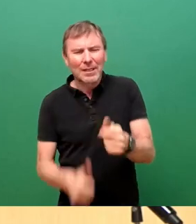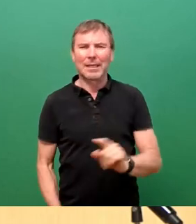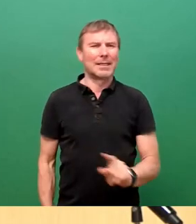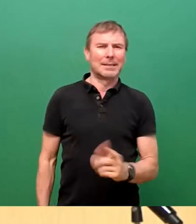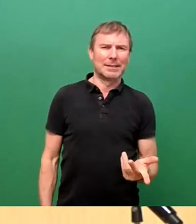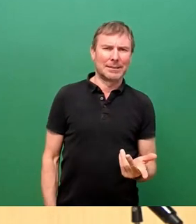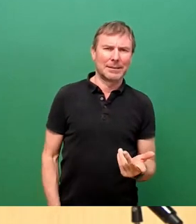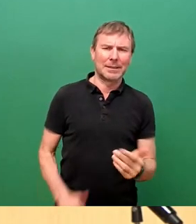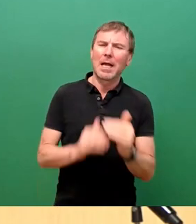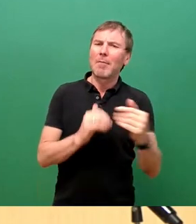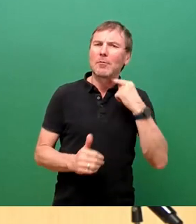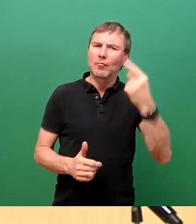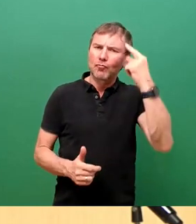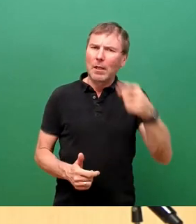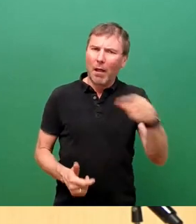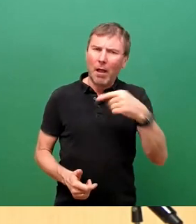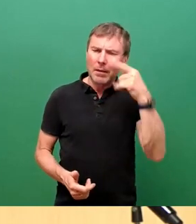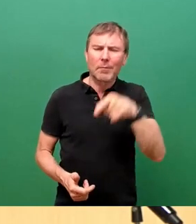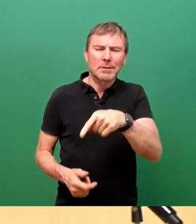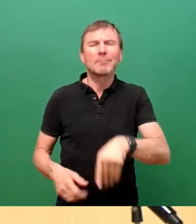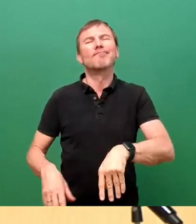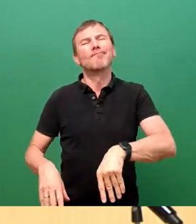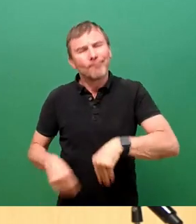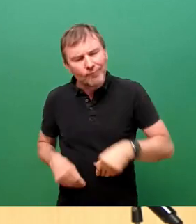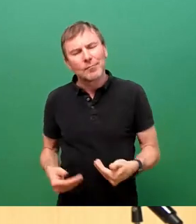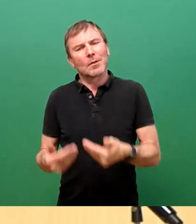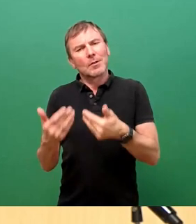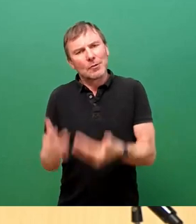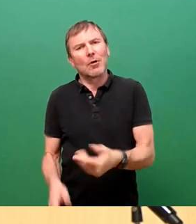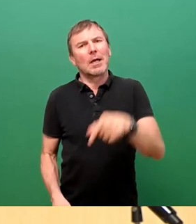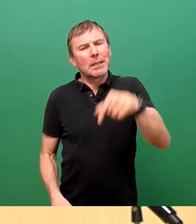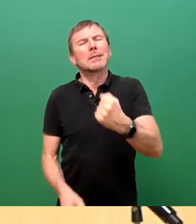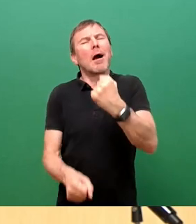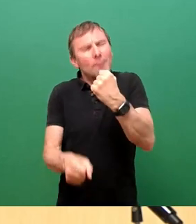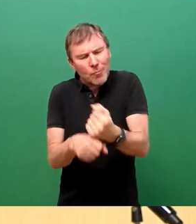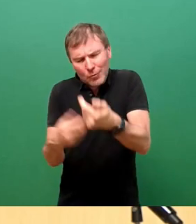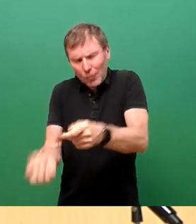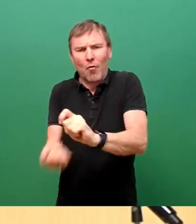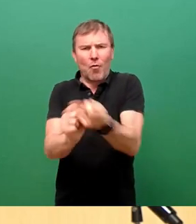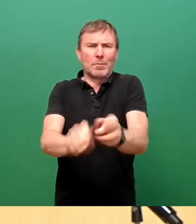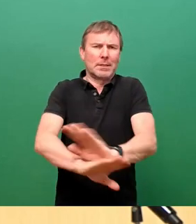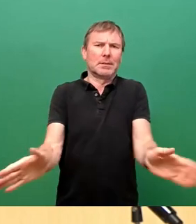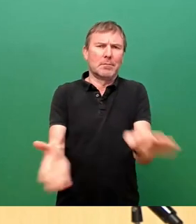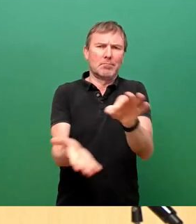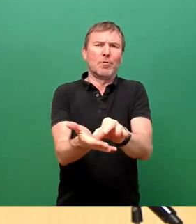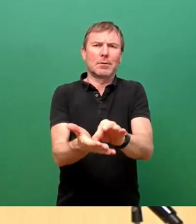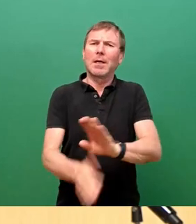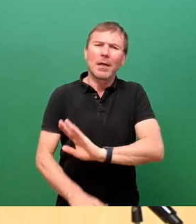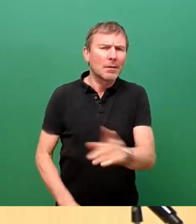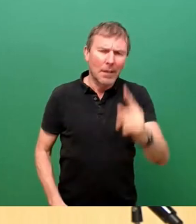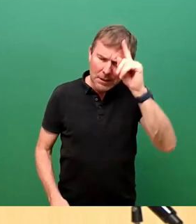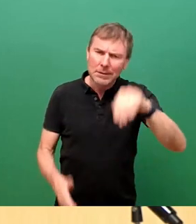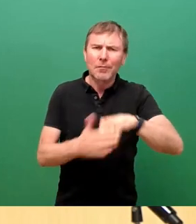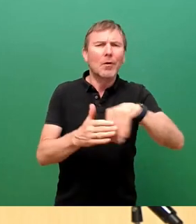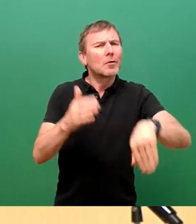Stadtrat hat damals diese Variante gewollt und nun muss diese auch umgesetzt werden. Es ist nicht sinnvoll, jetzt nach neuen Varianten